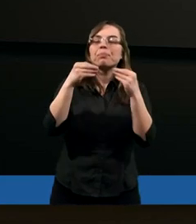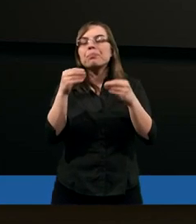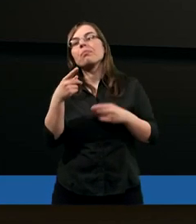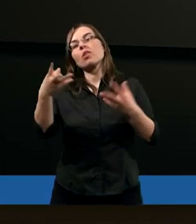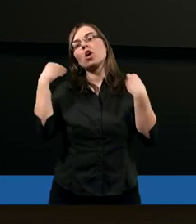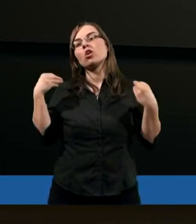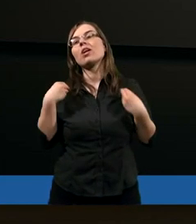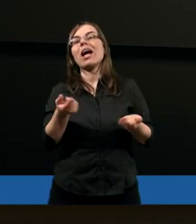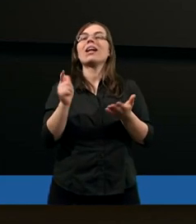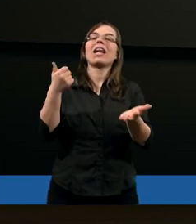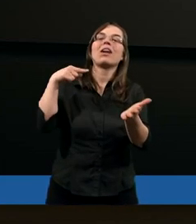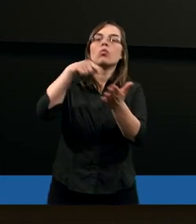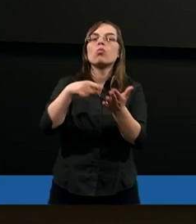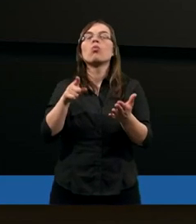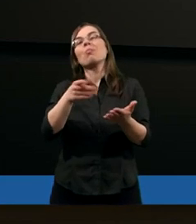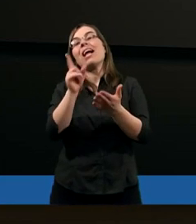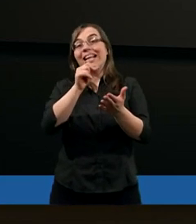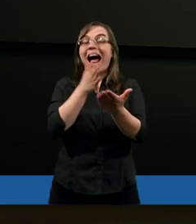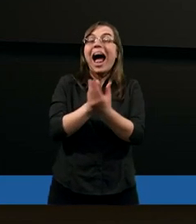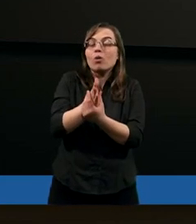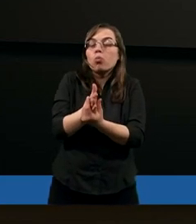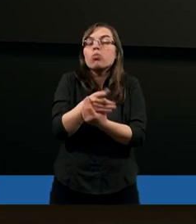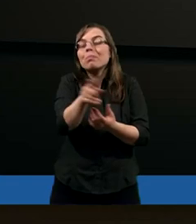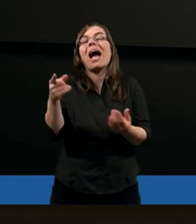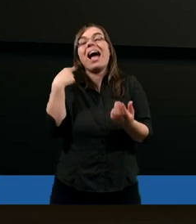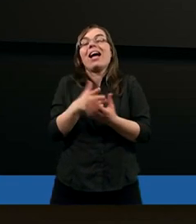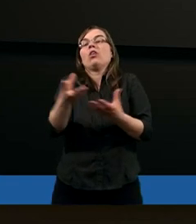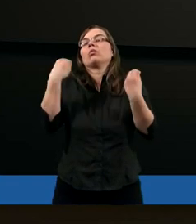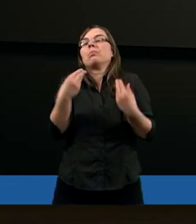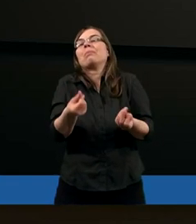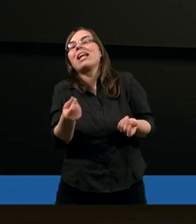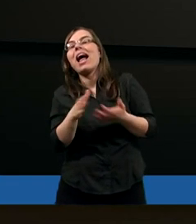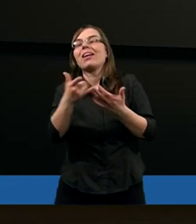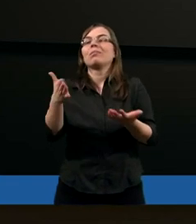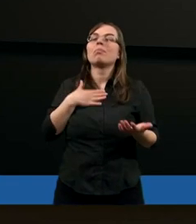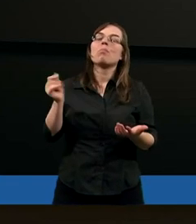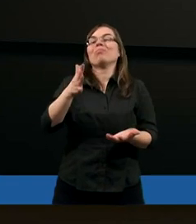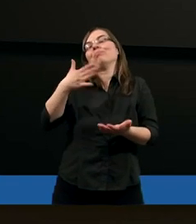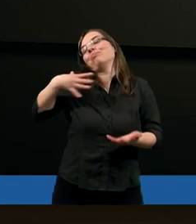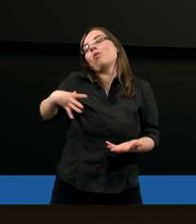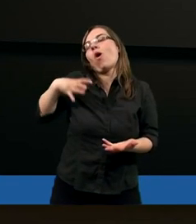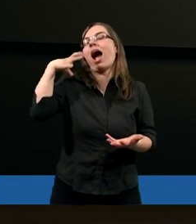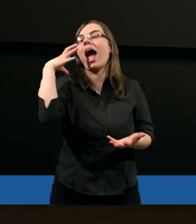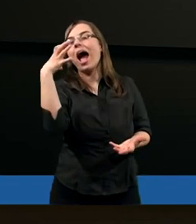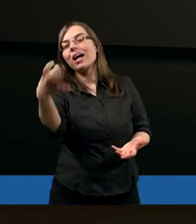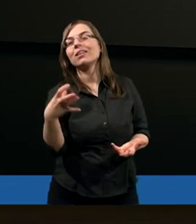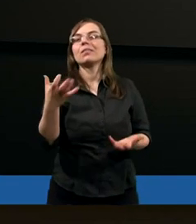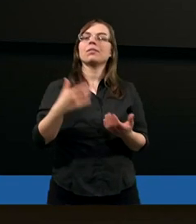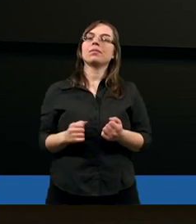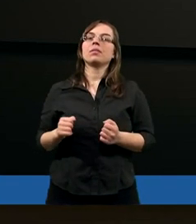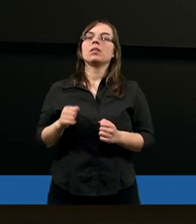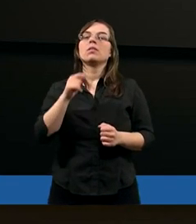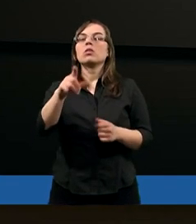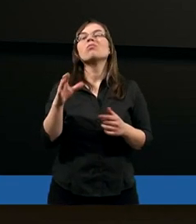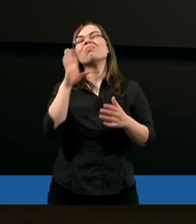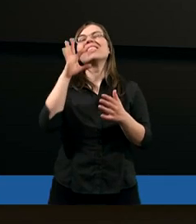za swoją służbę żadnych pieniędzy, zbory nie były bogate, więc na czym mógł